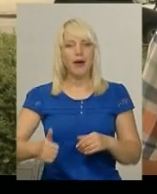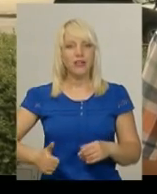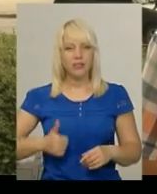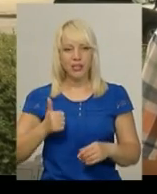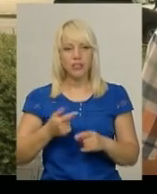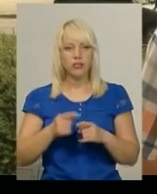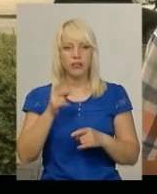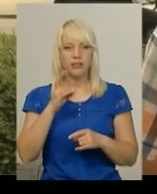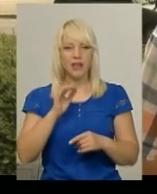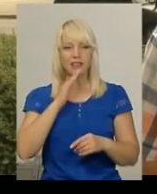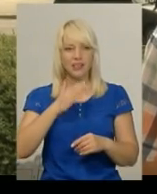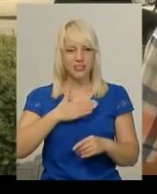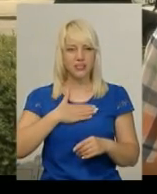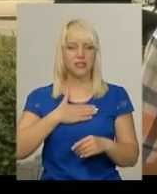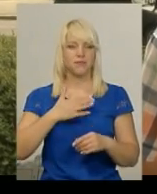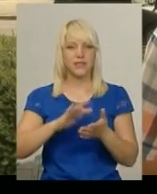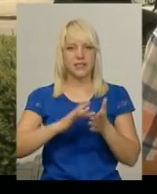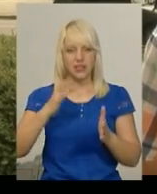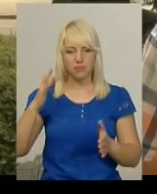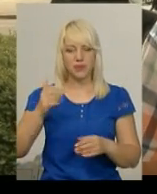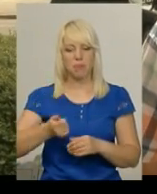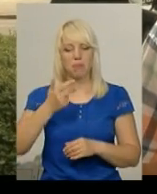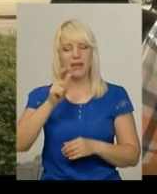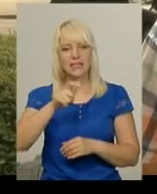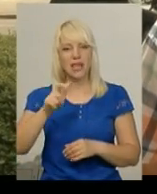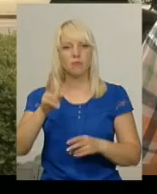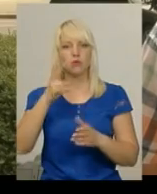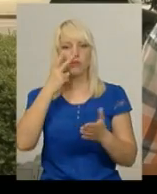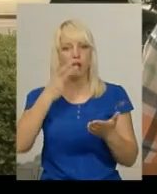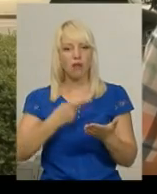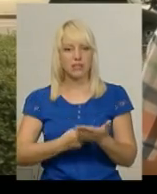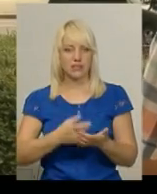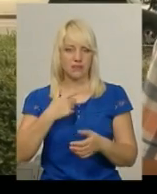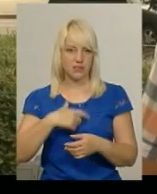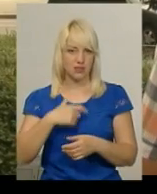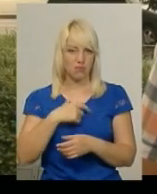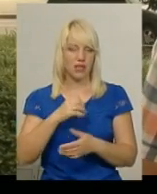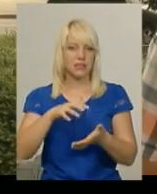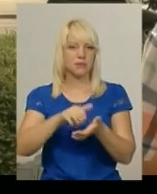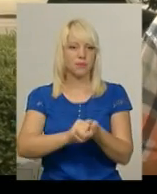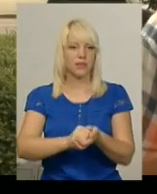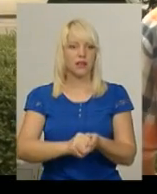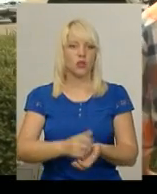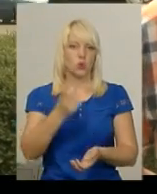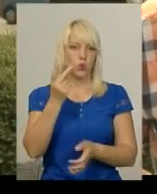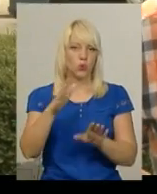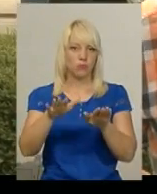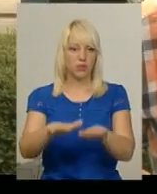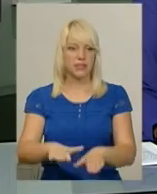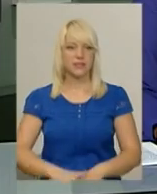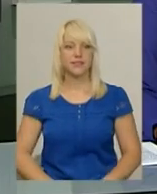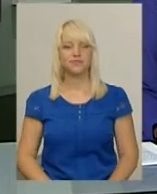нашим срібним призерам, які показали змістовну гру, і посіли почесне друге місце.